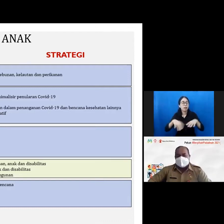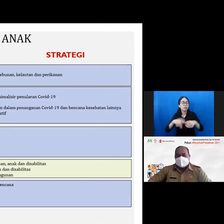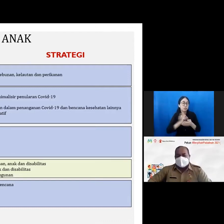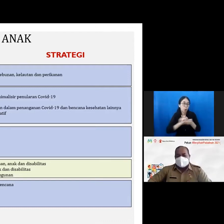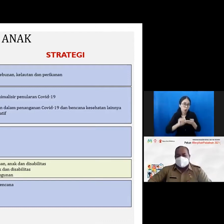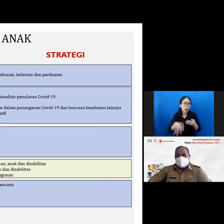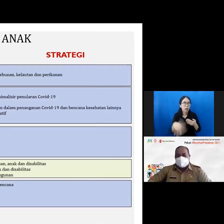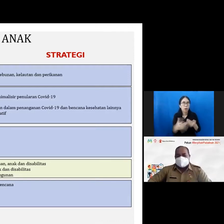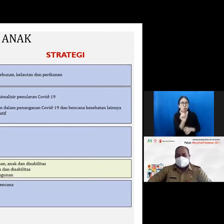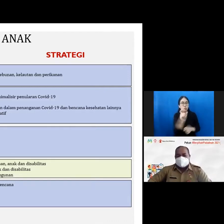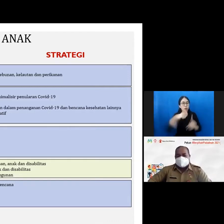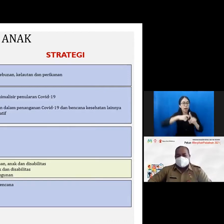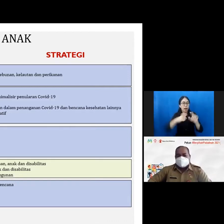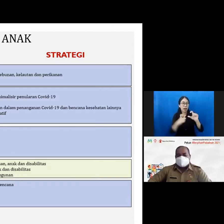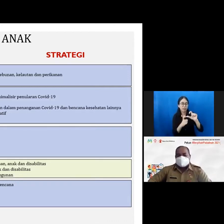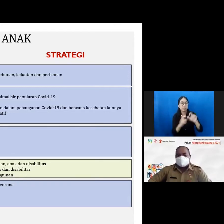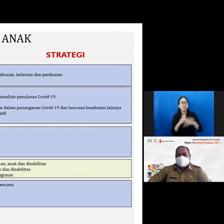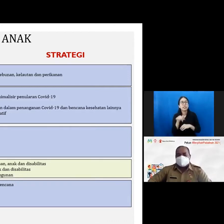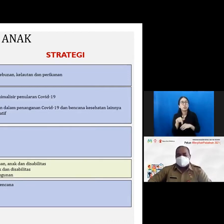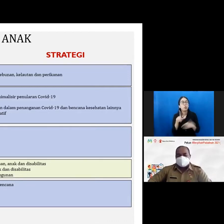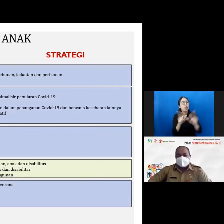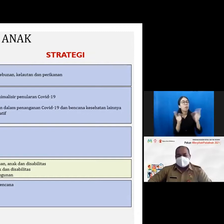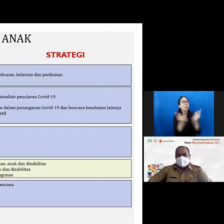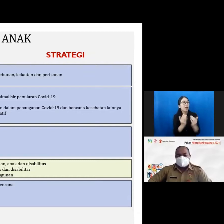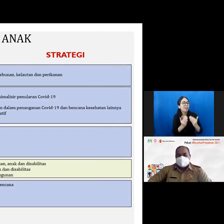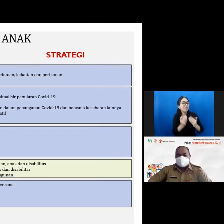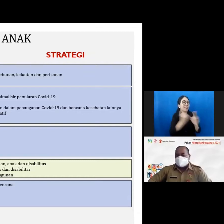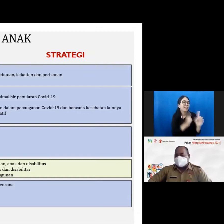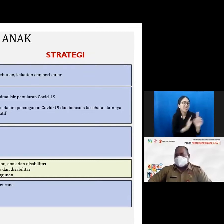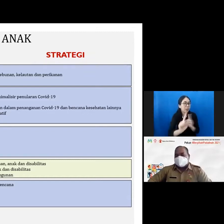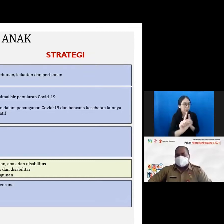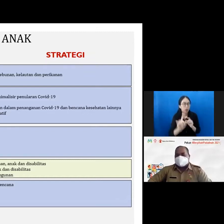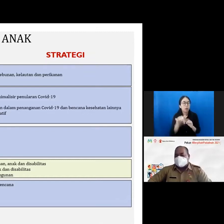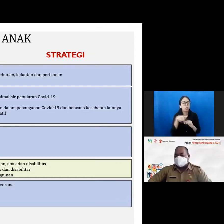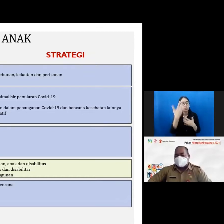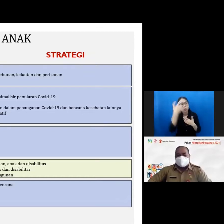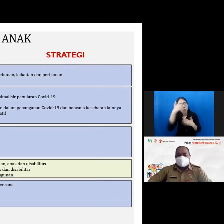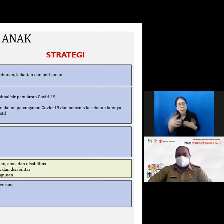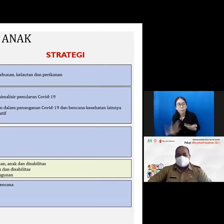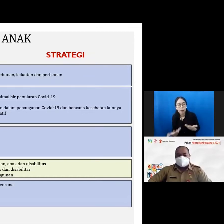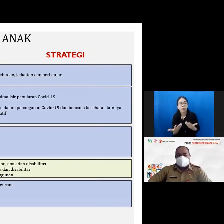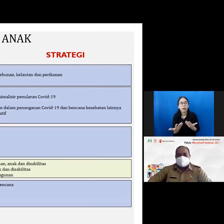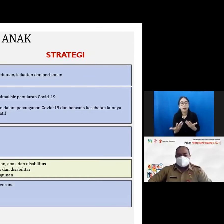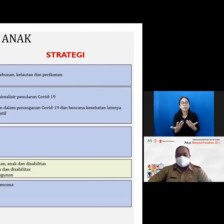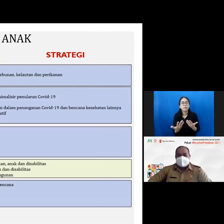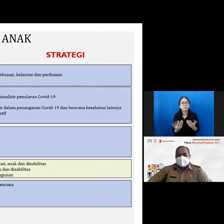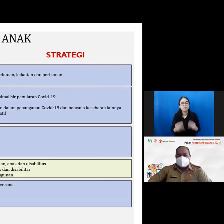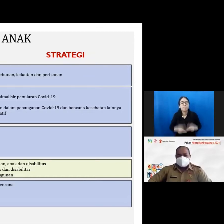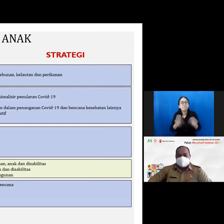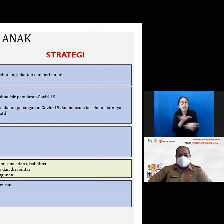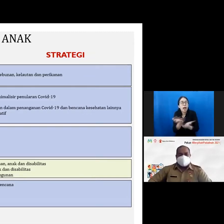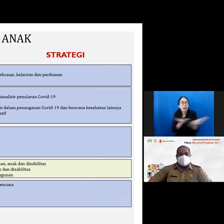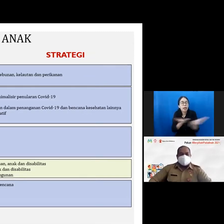satu kelembagaan yang garda terdepan untuk memberikan pelayanan kesehatan terhadap anak-anak yang ada di